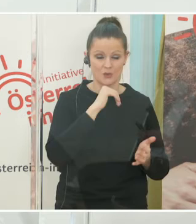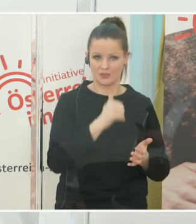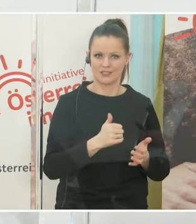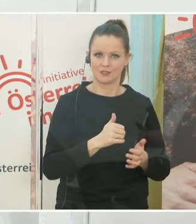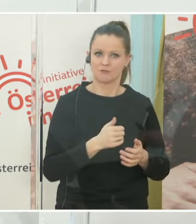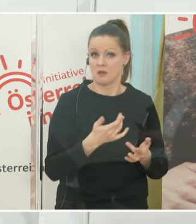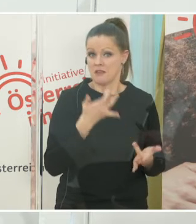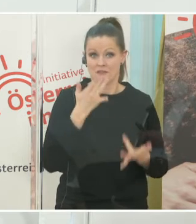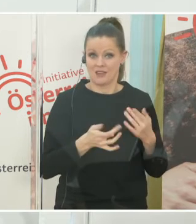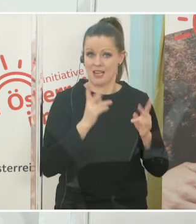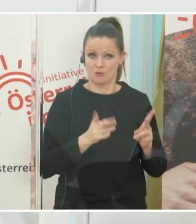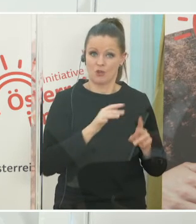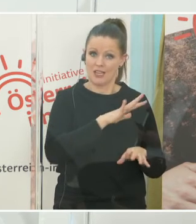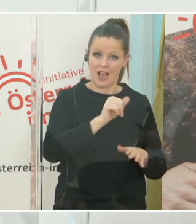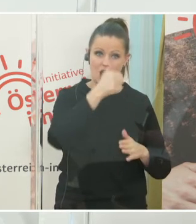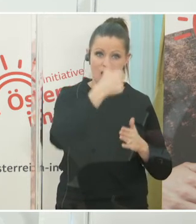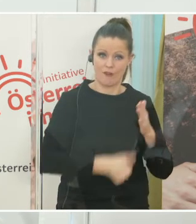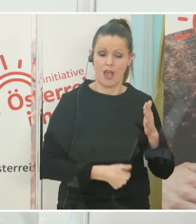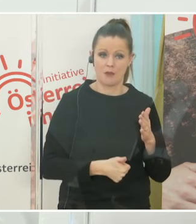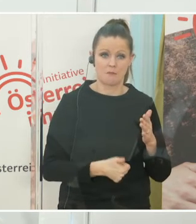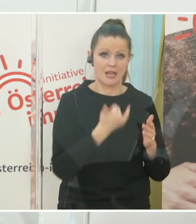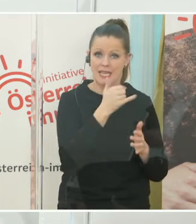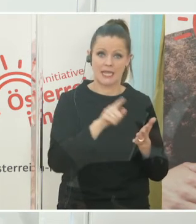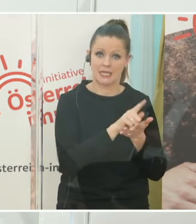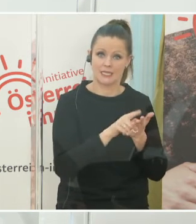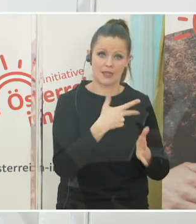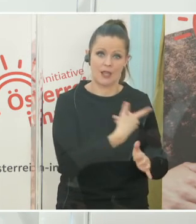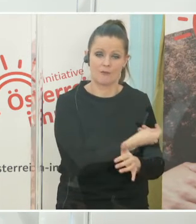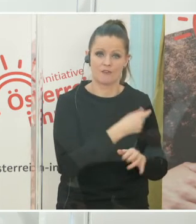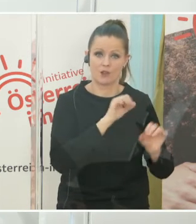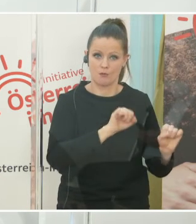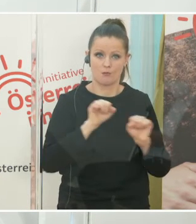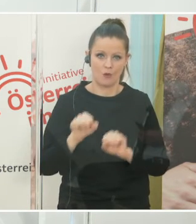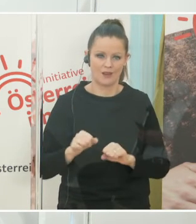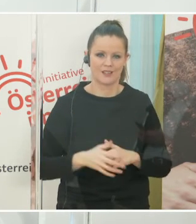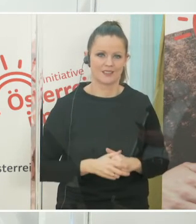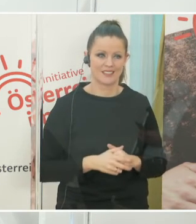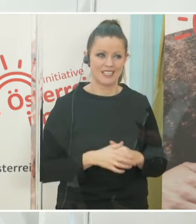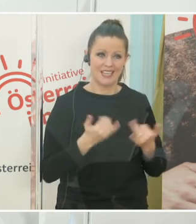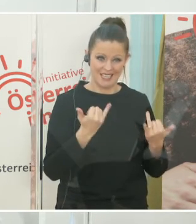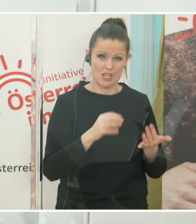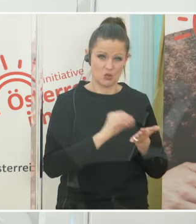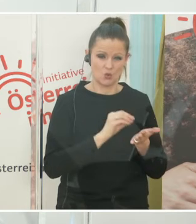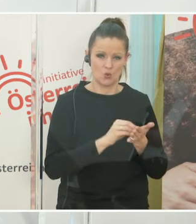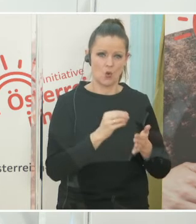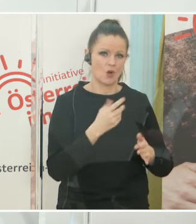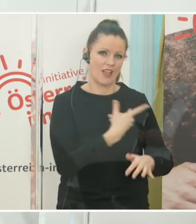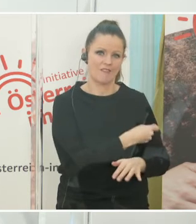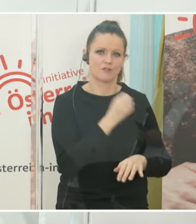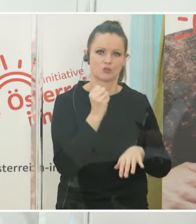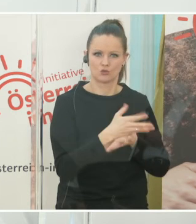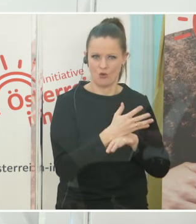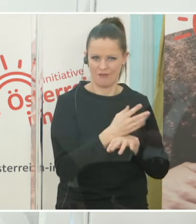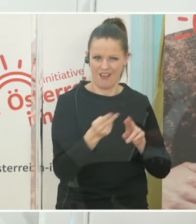dass wirklich alle geimpft werden können, wann immer sie es wollen. Aber solange, wie gesagt, eine gewisse Knappheit verbunden ist, muss man so